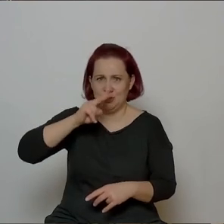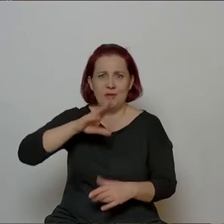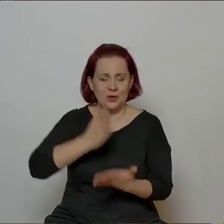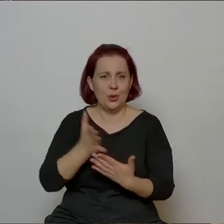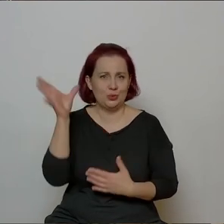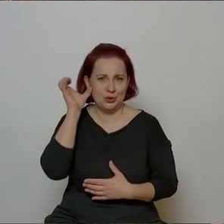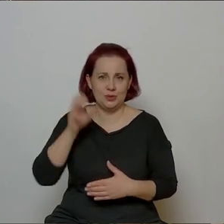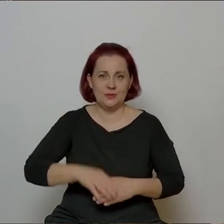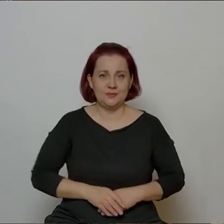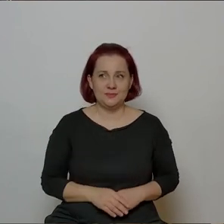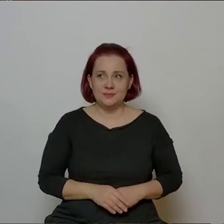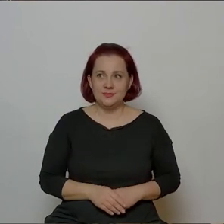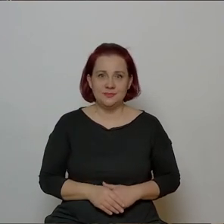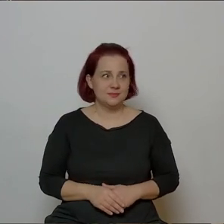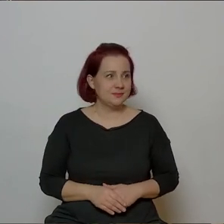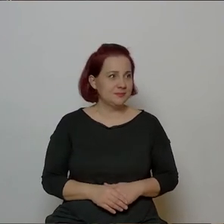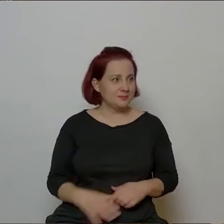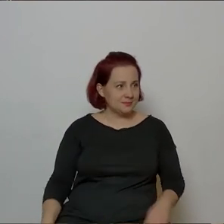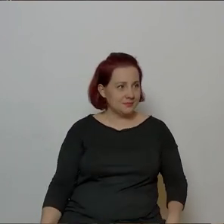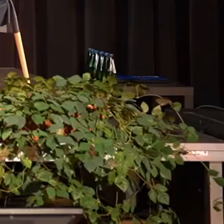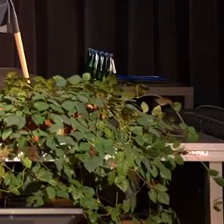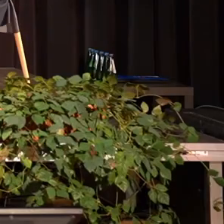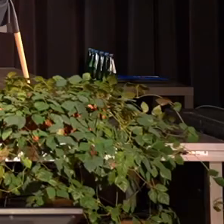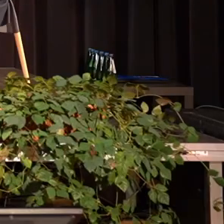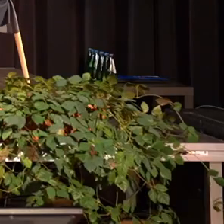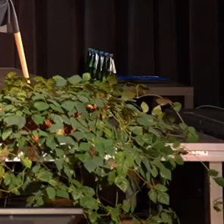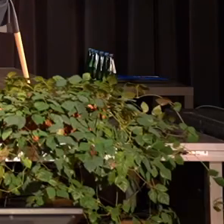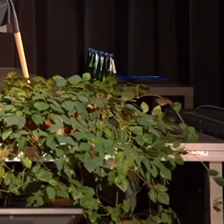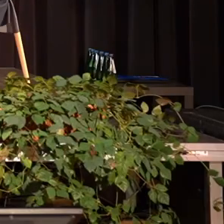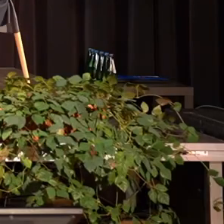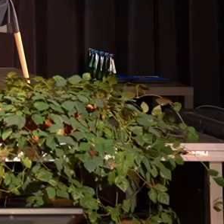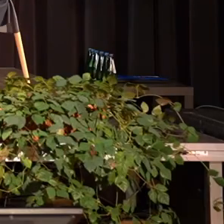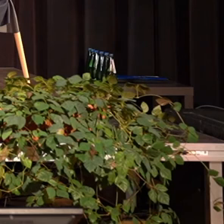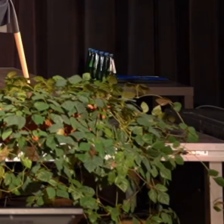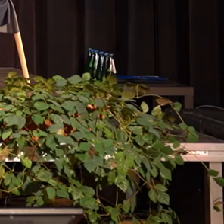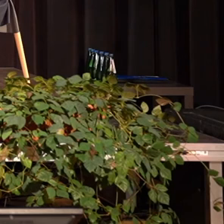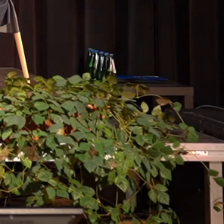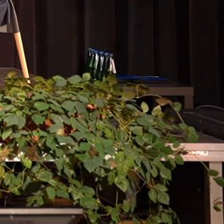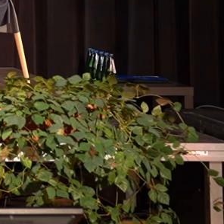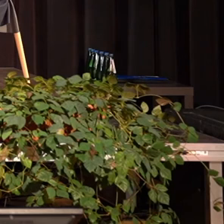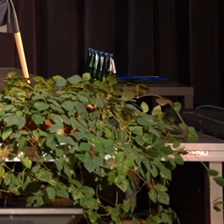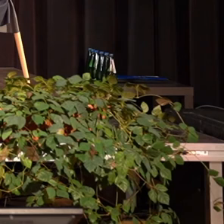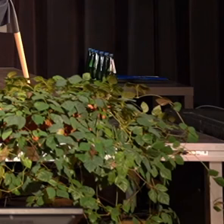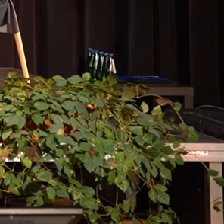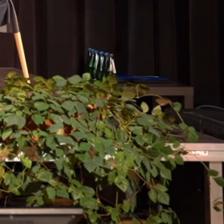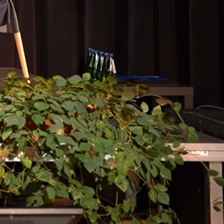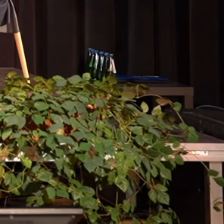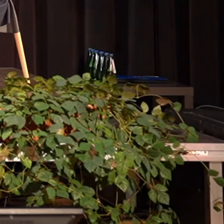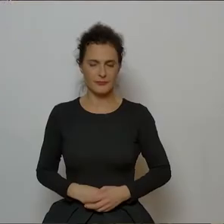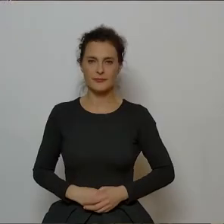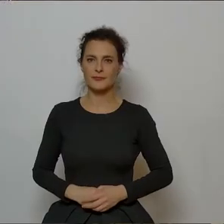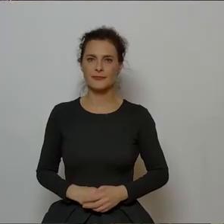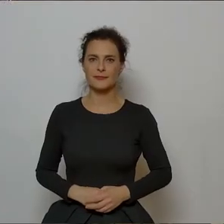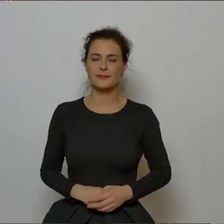coś nam tutaj technicznie, ale słyszymy Cię. Wiesz co, chciałem poprosić, żebyś troszkę też wlała w